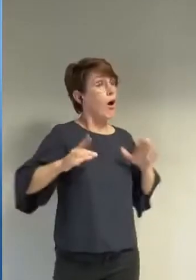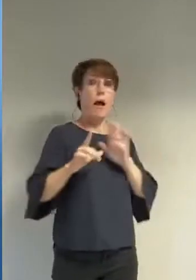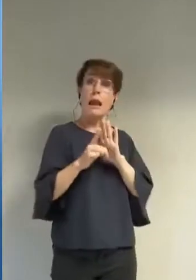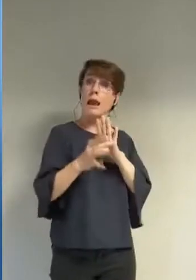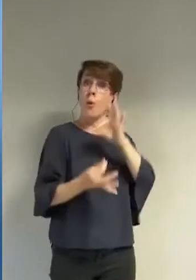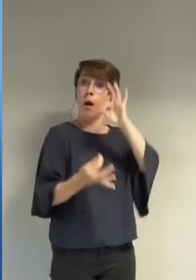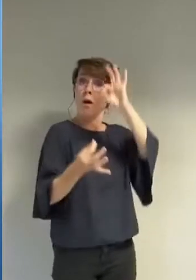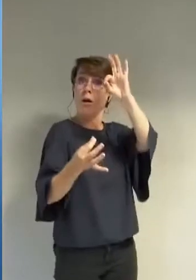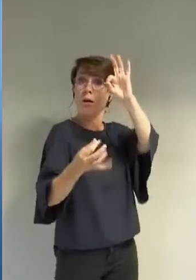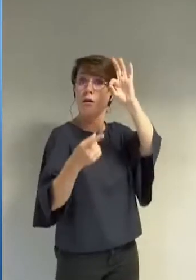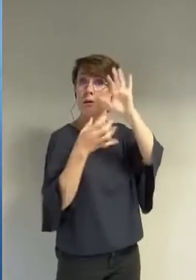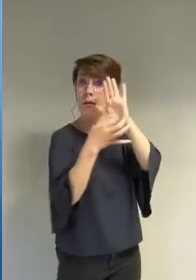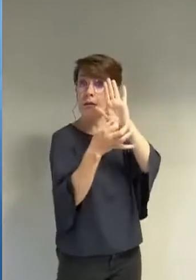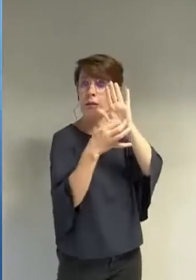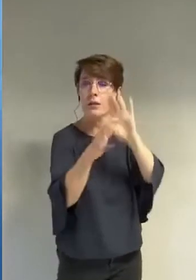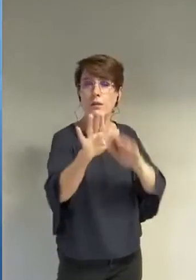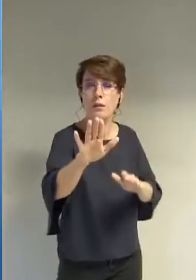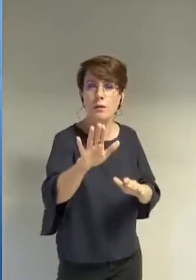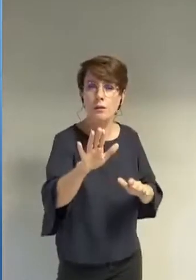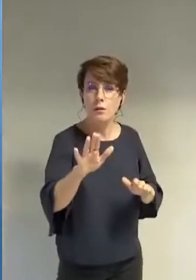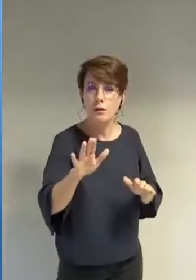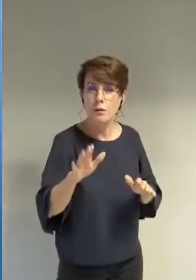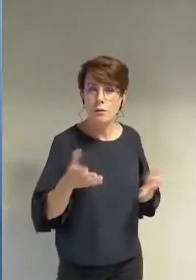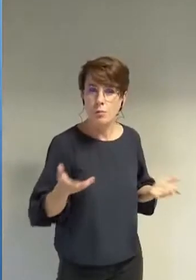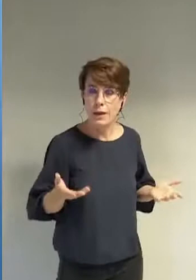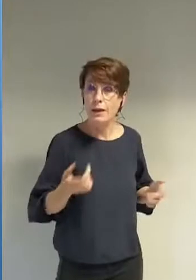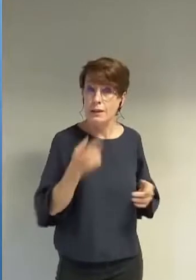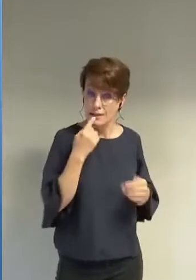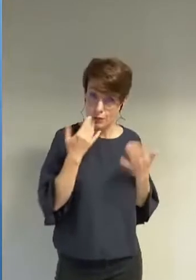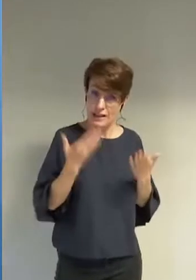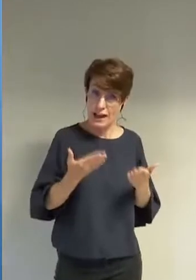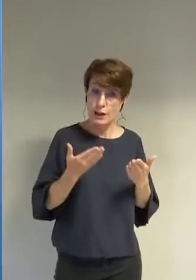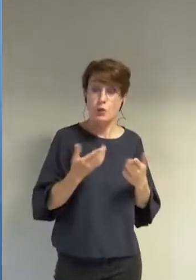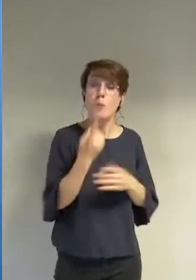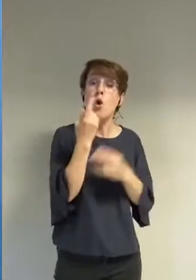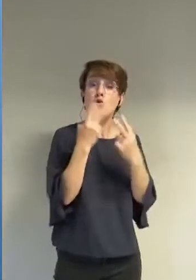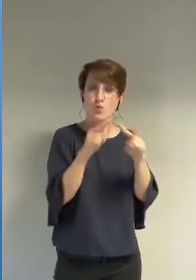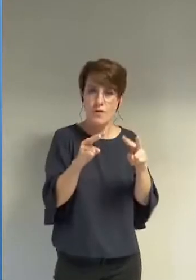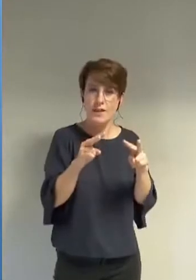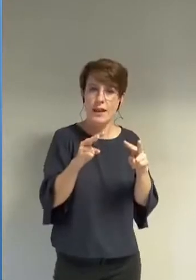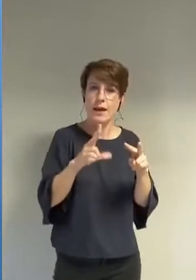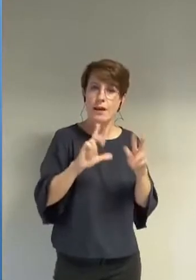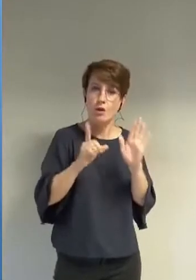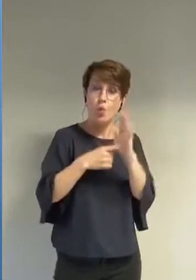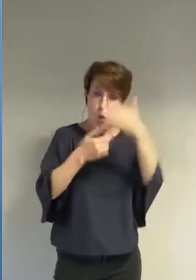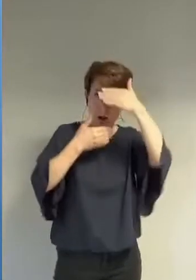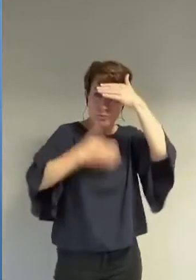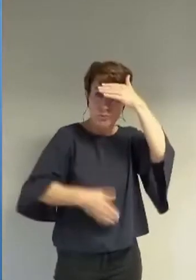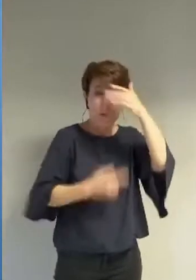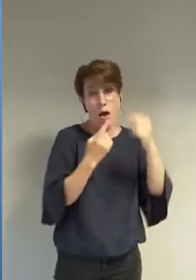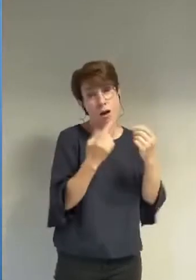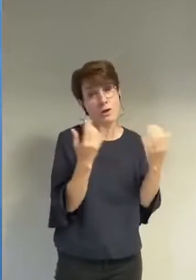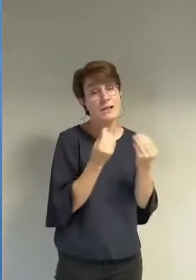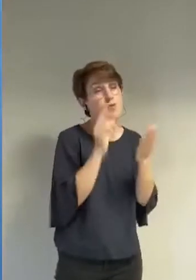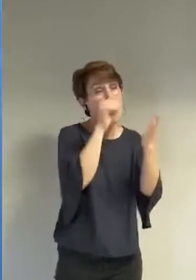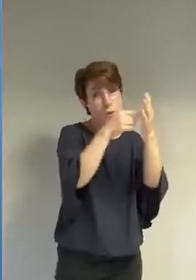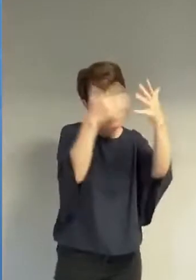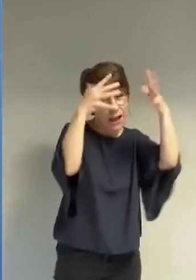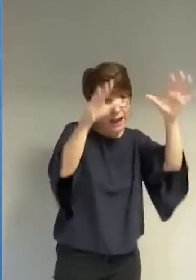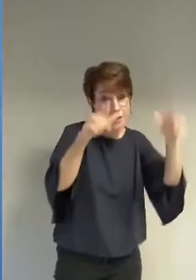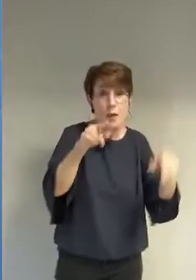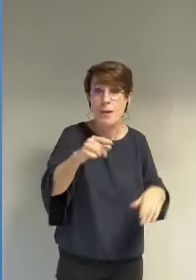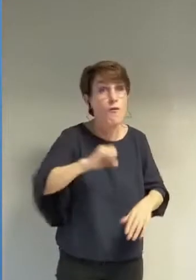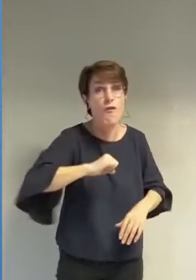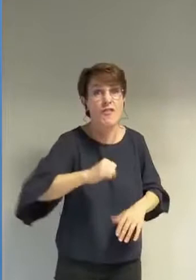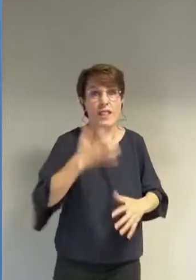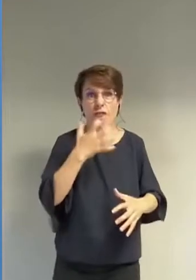Grenoble seule reine a autorisé le burkini dans ses piscines pourquoi cette précipitation si ce n'est d'essaimer